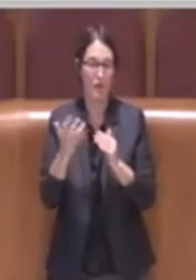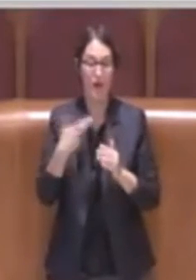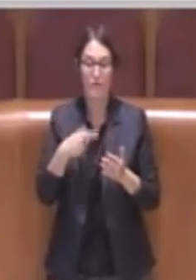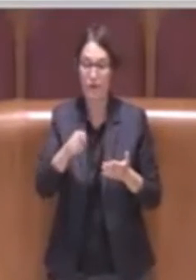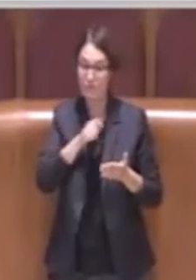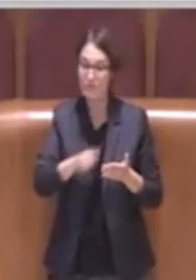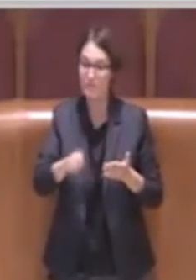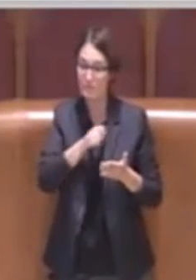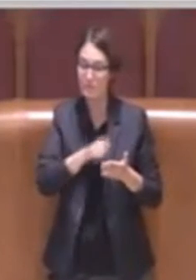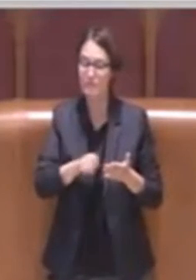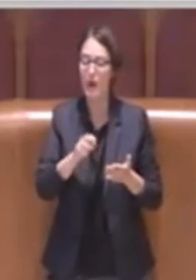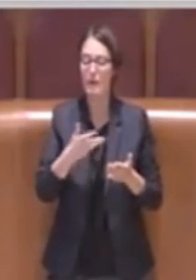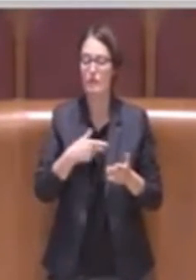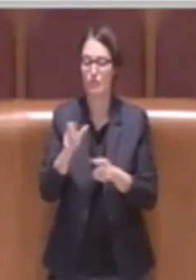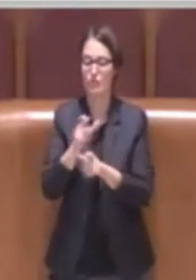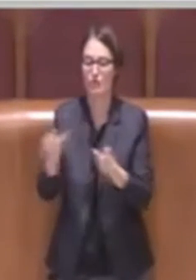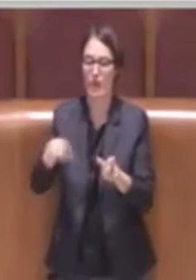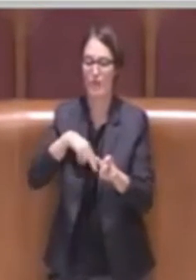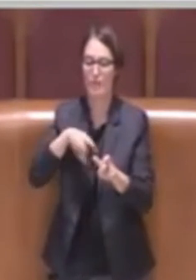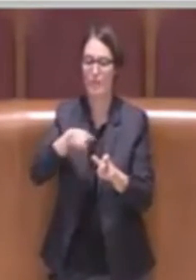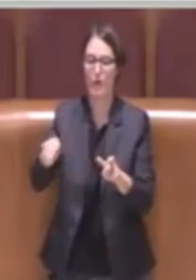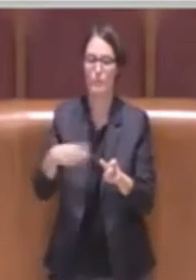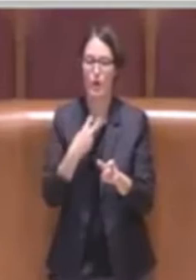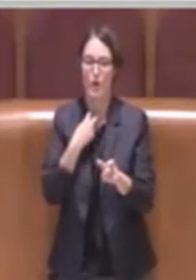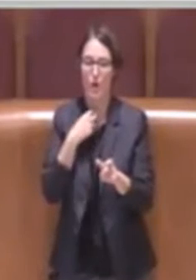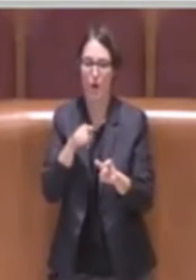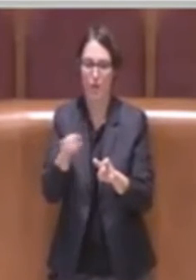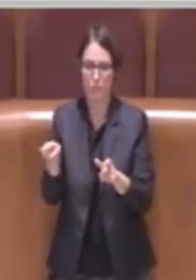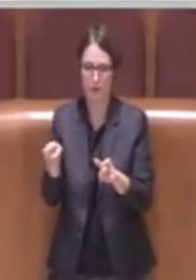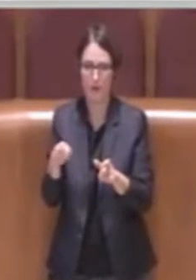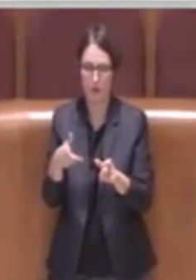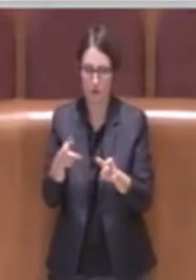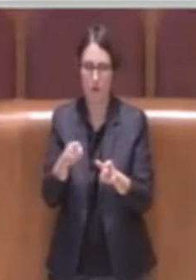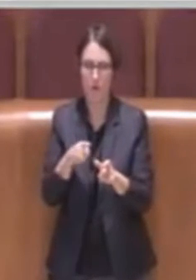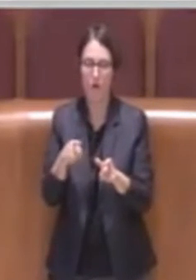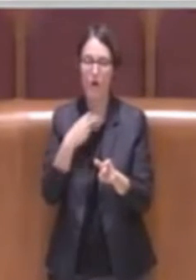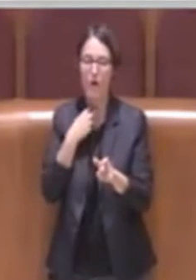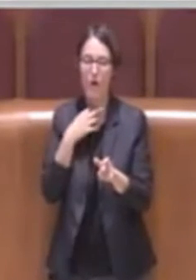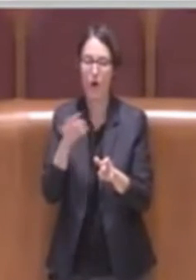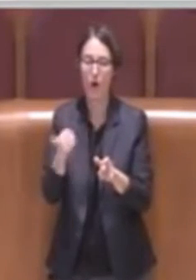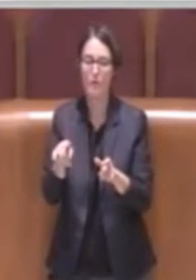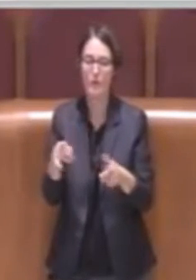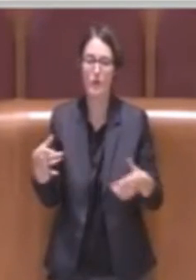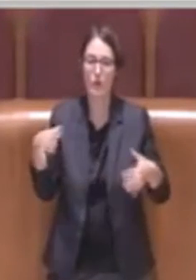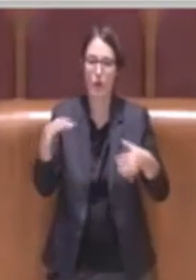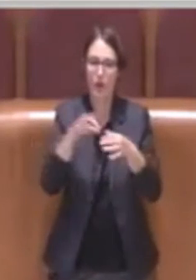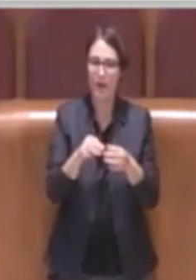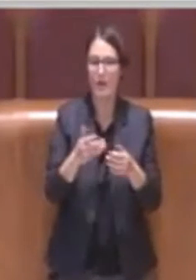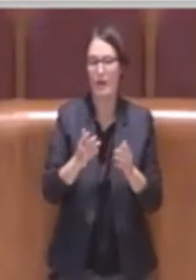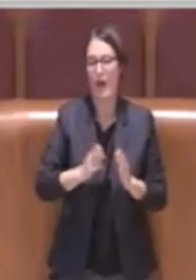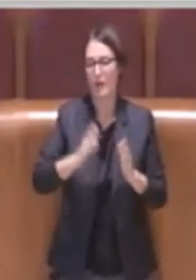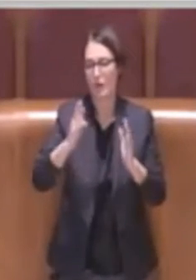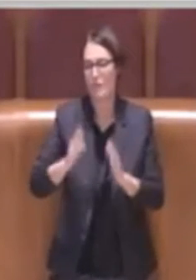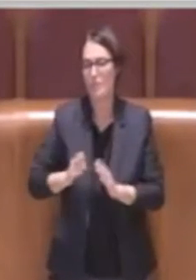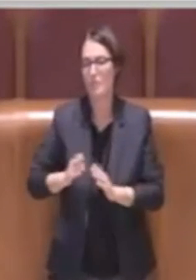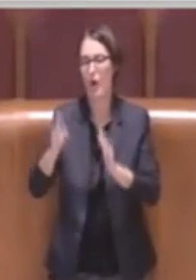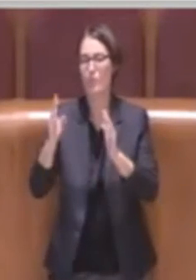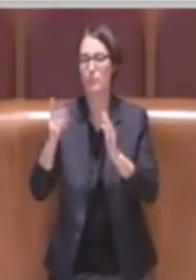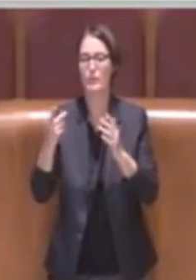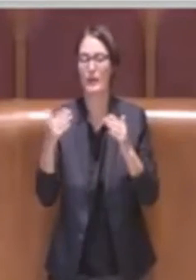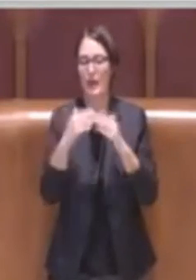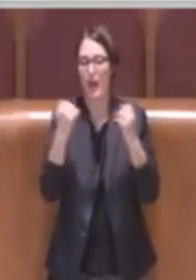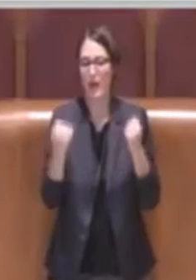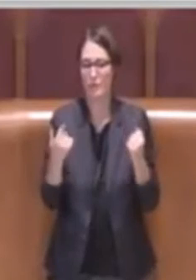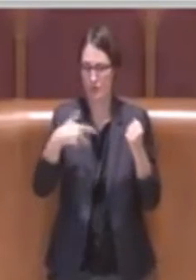previsti da questi atti che riguardano gli immobili in housing sociale. Il secondo